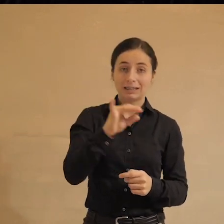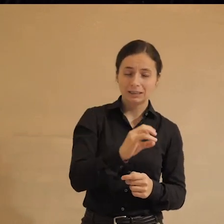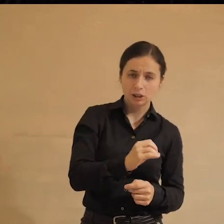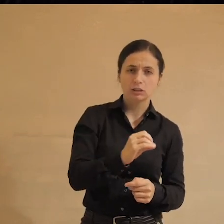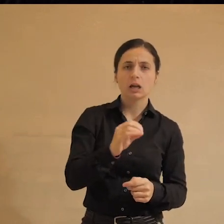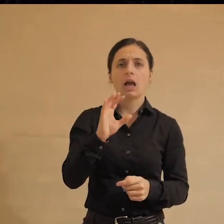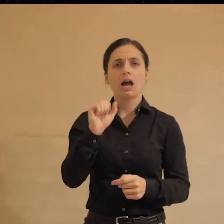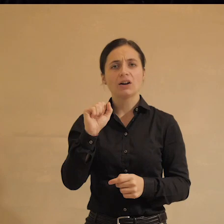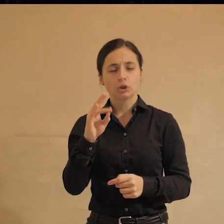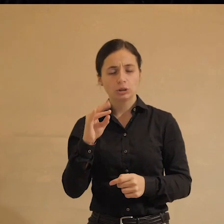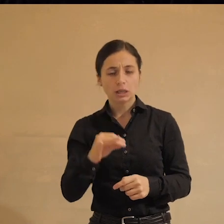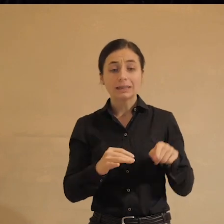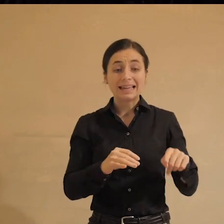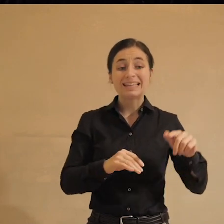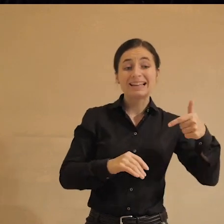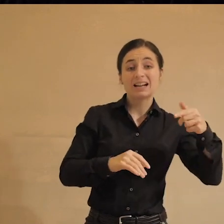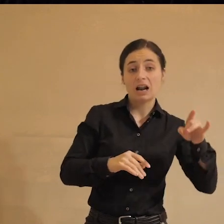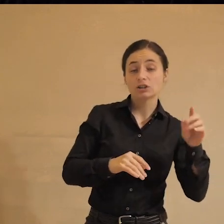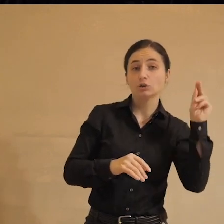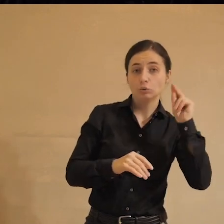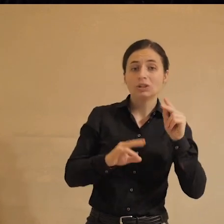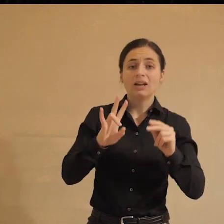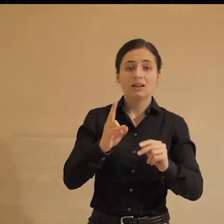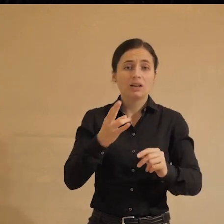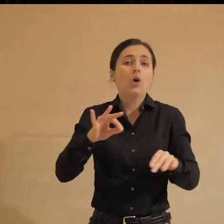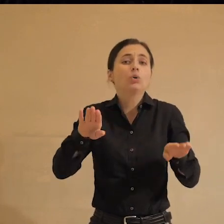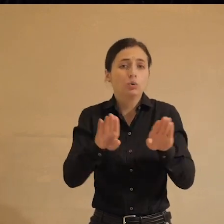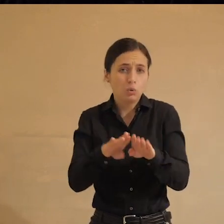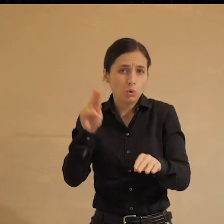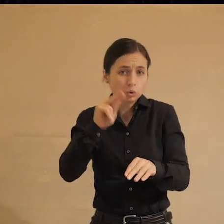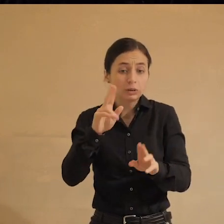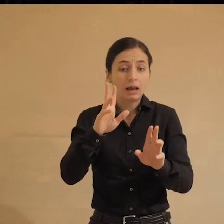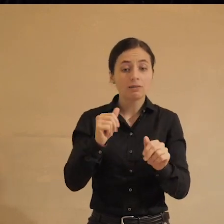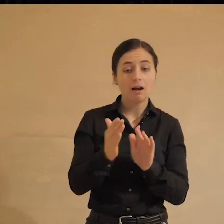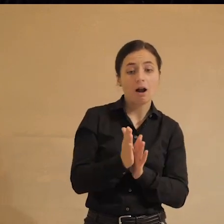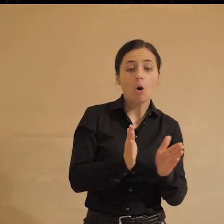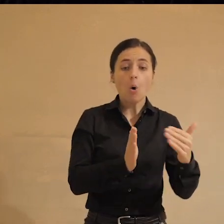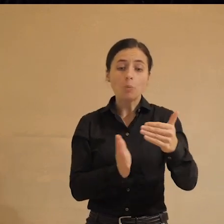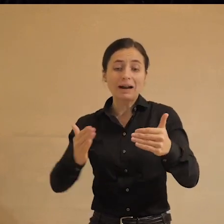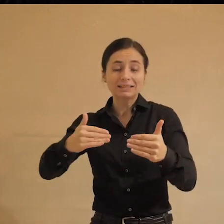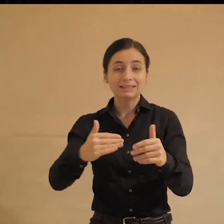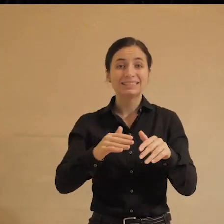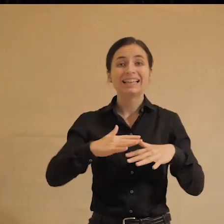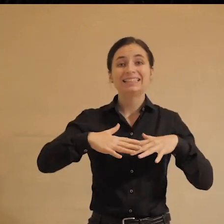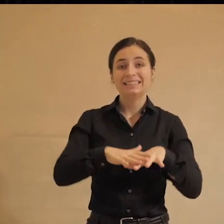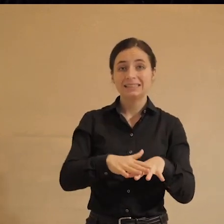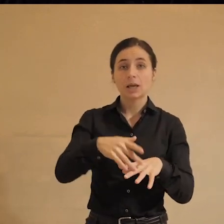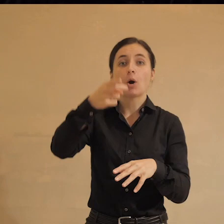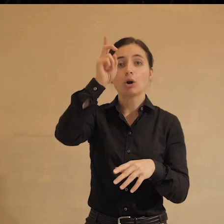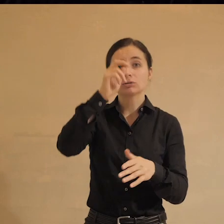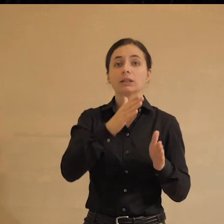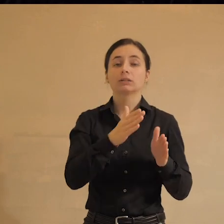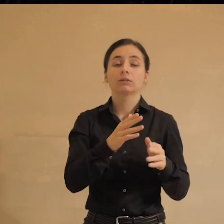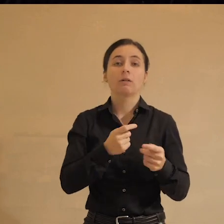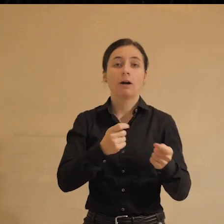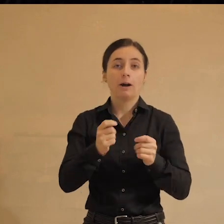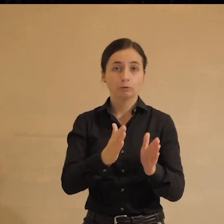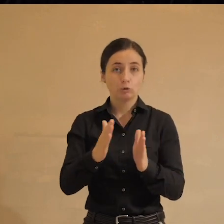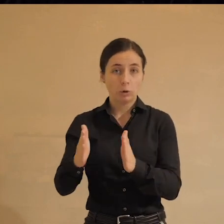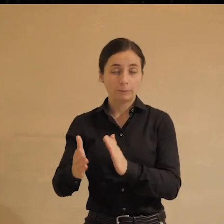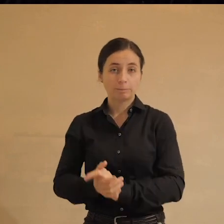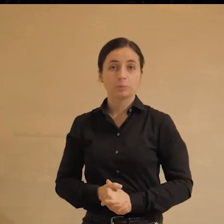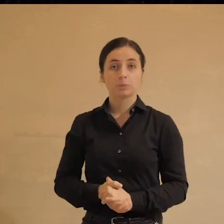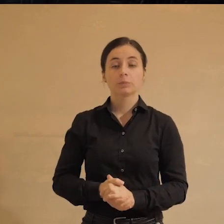авторитарные учатся, и граждане учатся, и НКО учатся тоже, как обходить эти системы государственного контроля. У нас вопрос